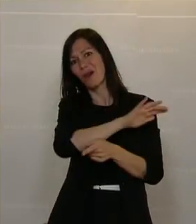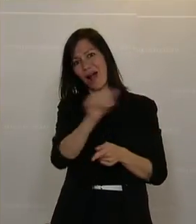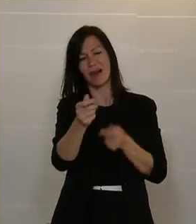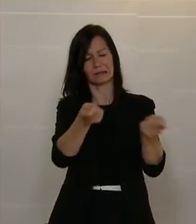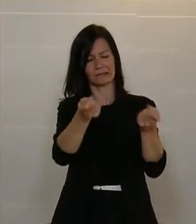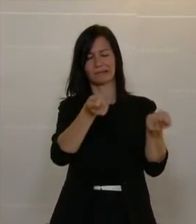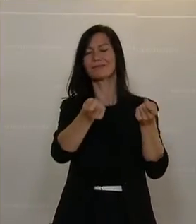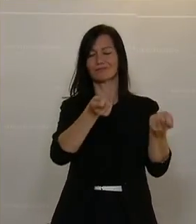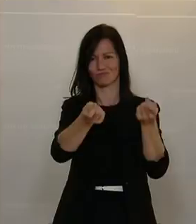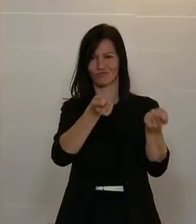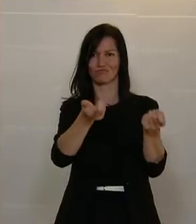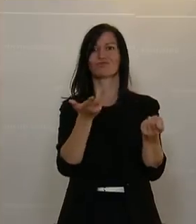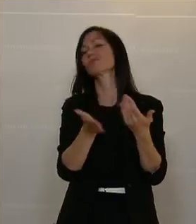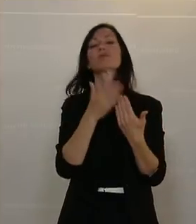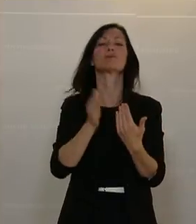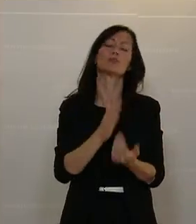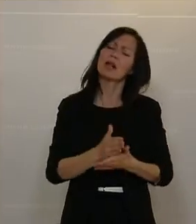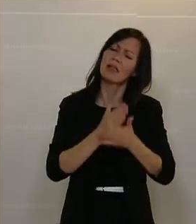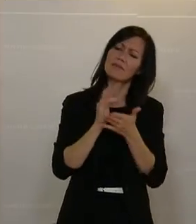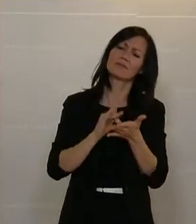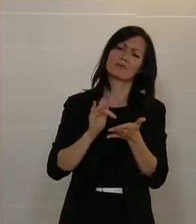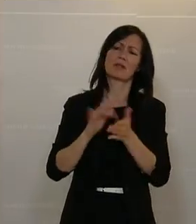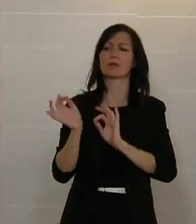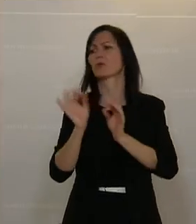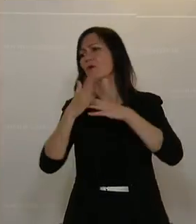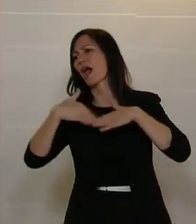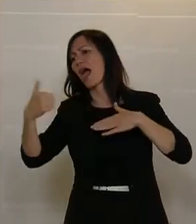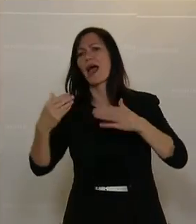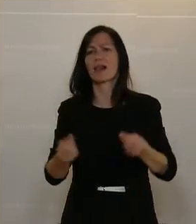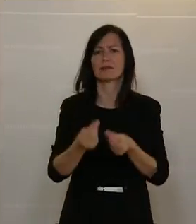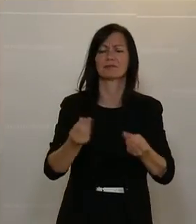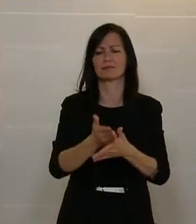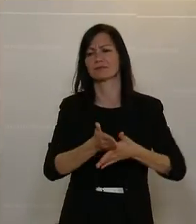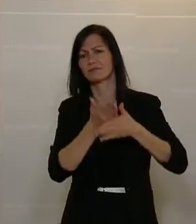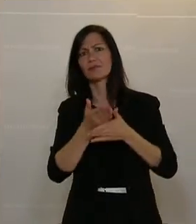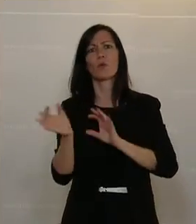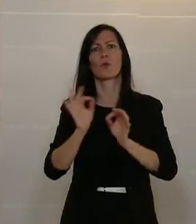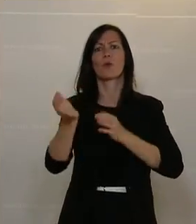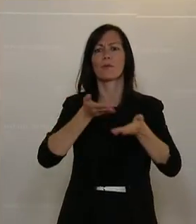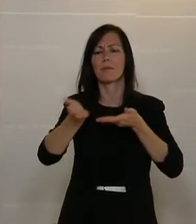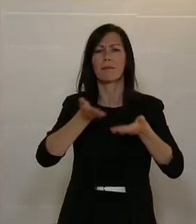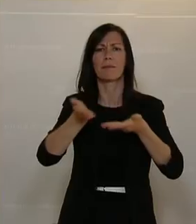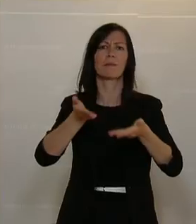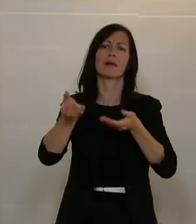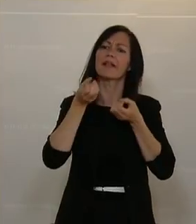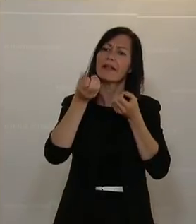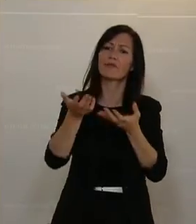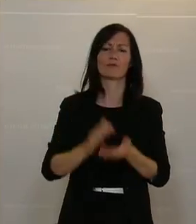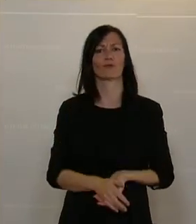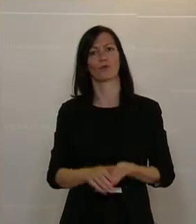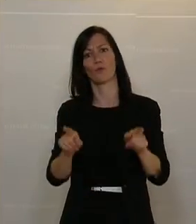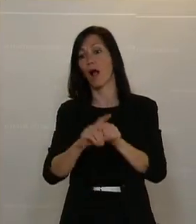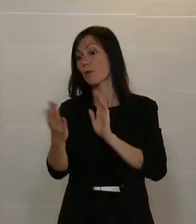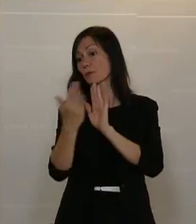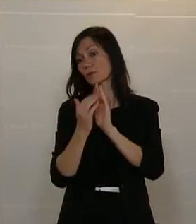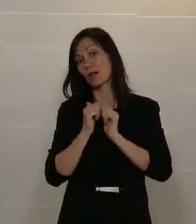koordinieren, bei Hilfsmitteln, bei Heilbehelfen, bei Beratung, bei Begleitung, bei Betreuung, auch in Bezug auf die persönliche